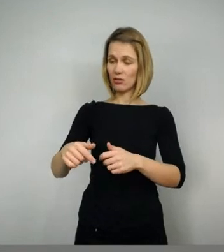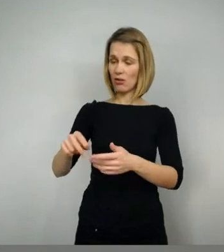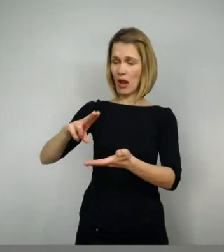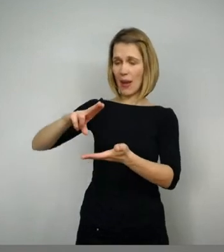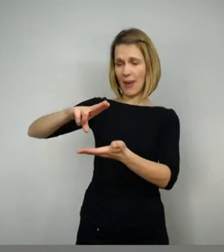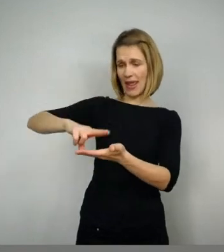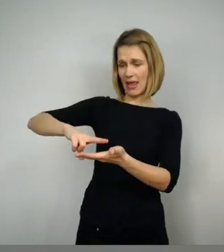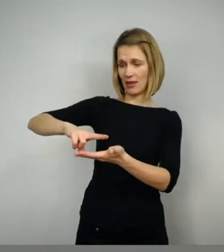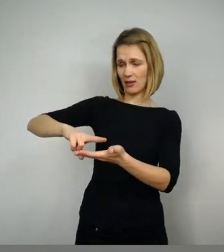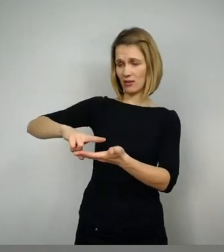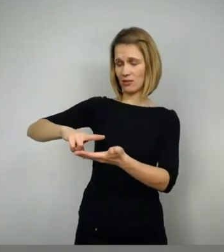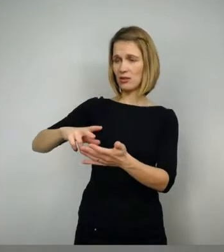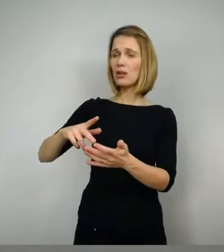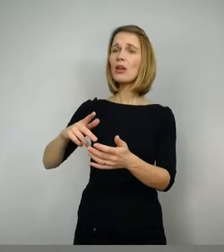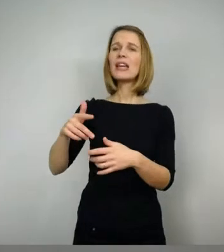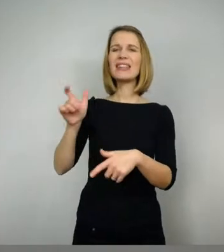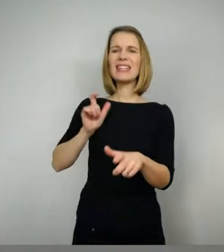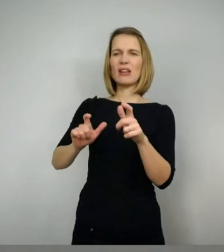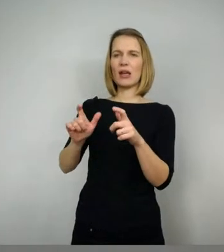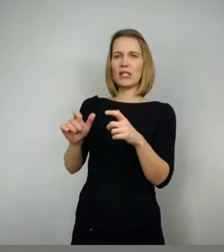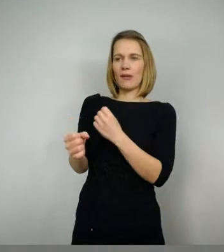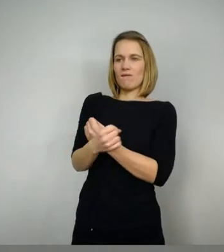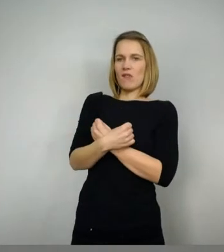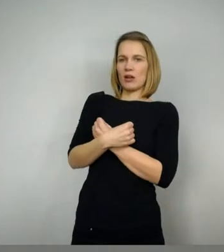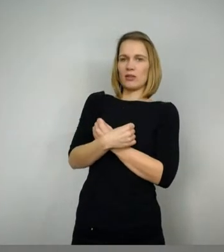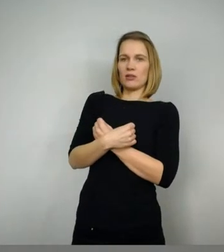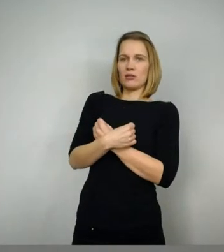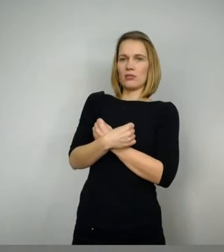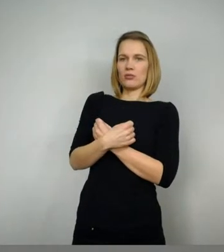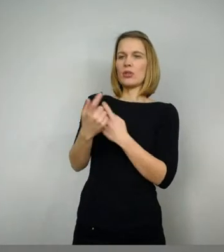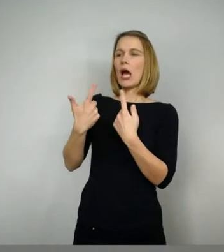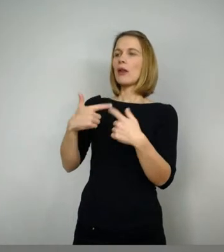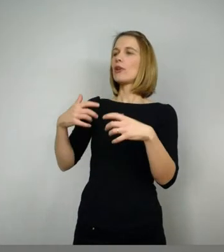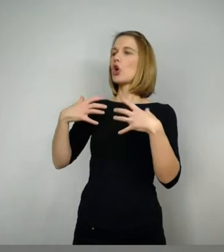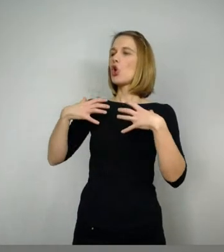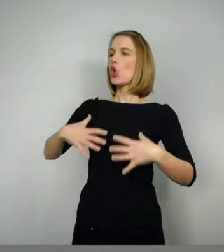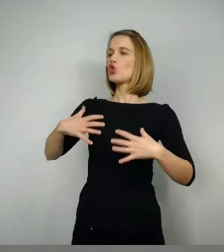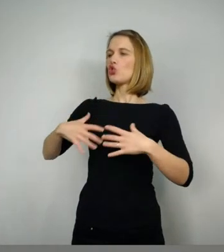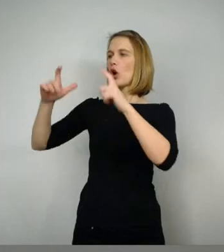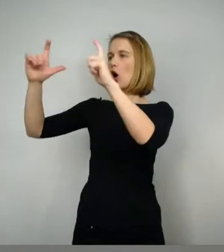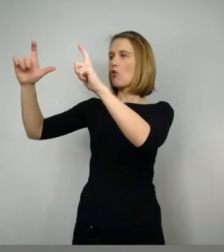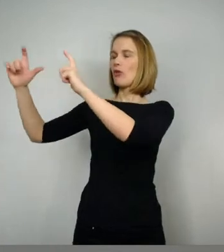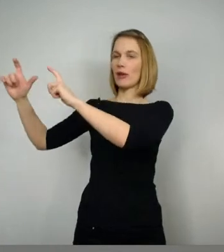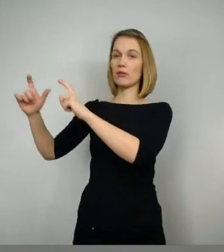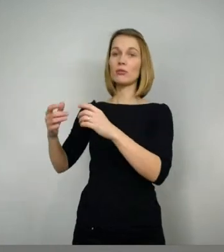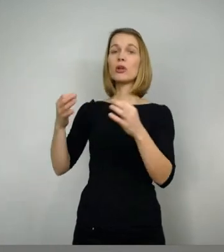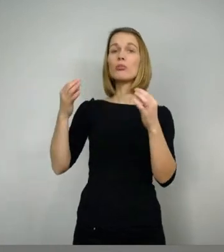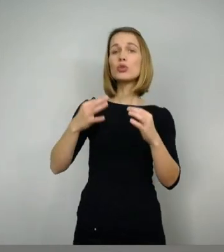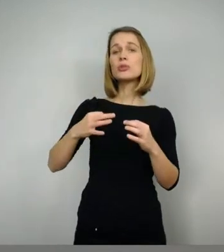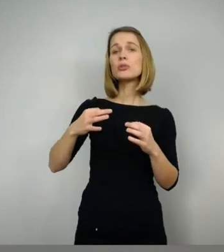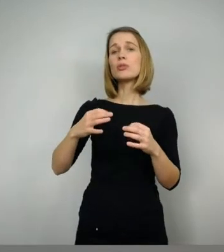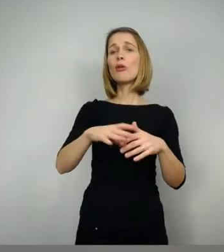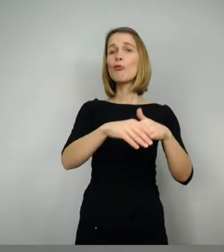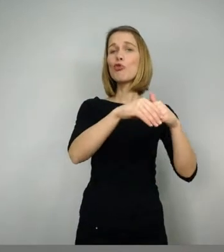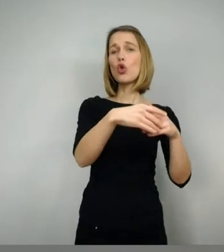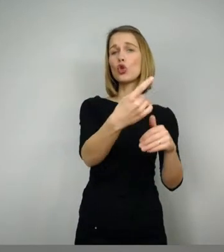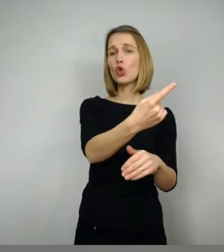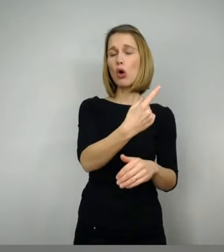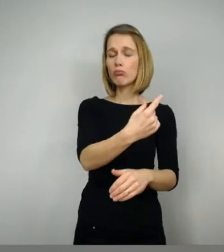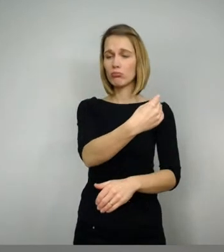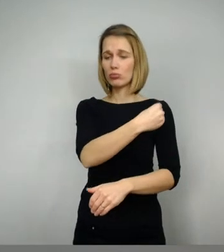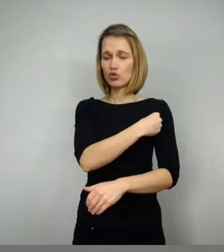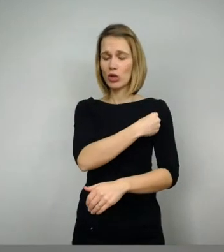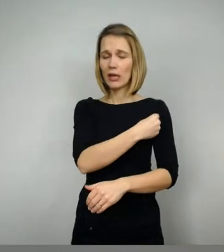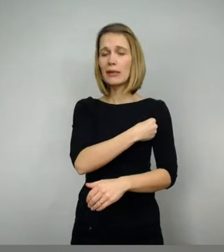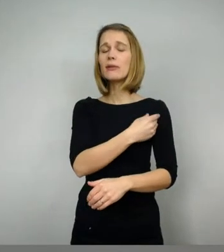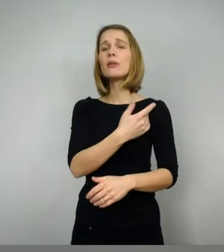während der Riese hier seine Rüstung noch aufhängt. Und hier muss dann eben auch erst der weise Hildebrand kommen, um Dietrich wieder zu befreien, damit sie dann